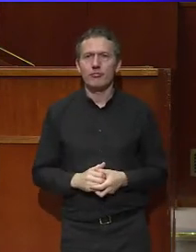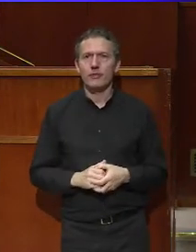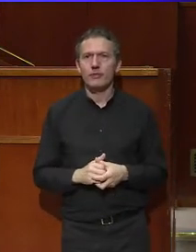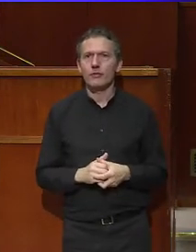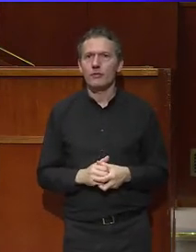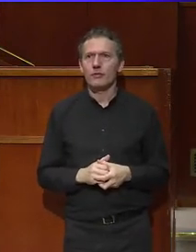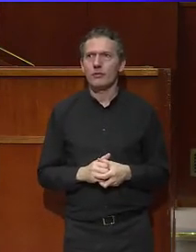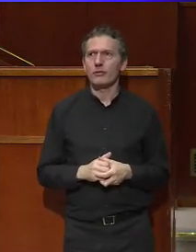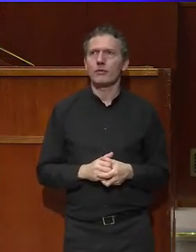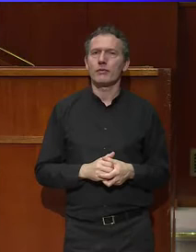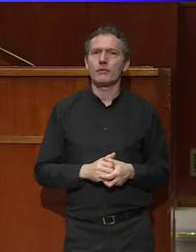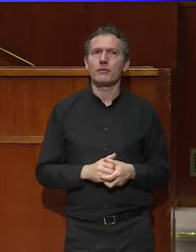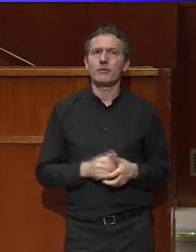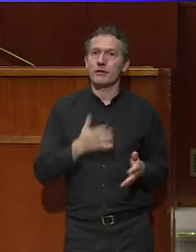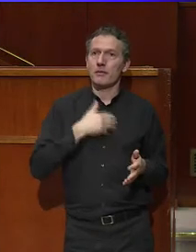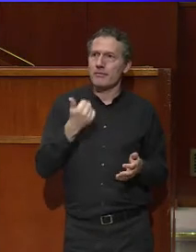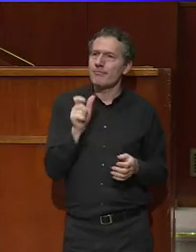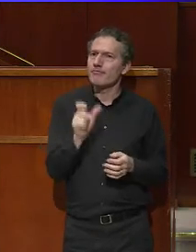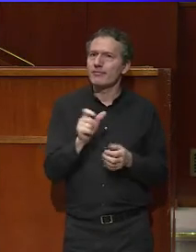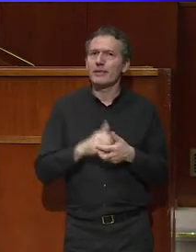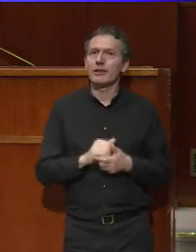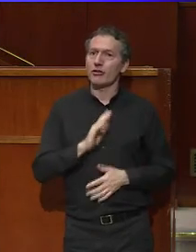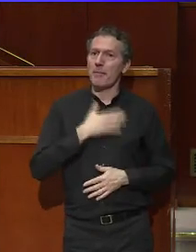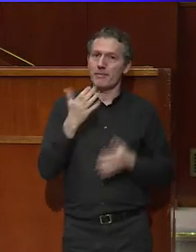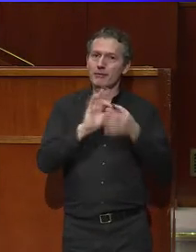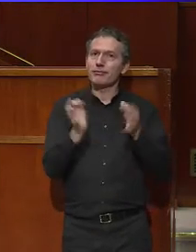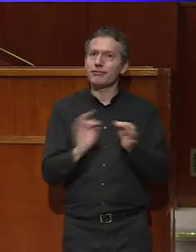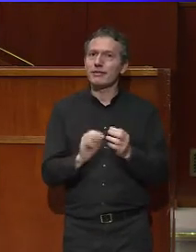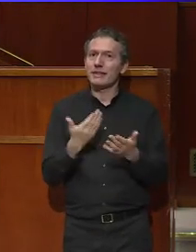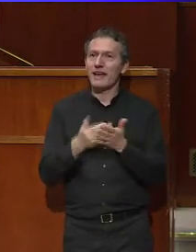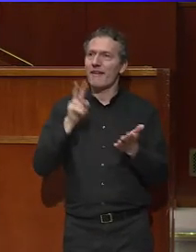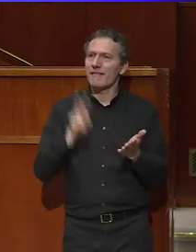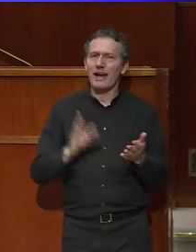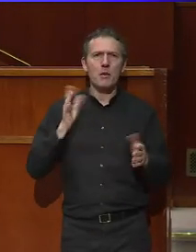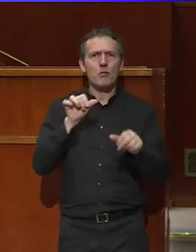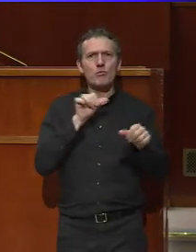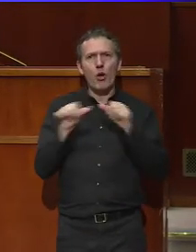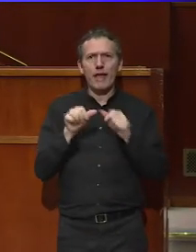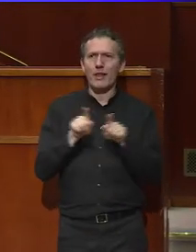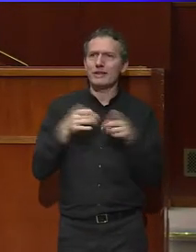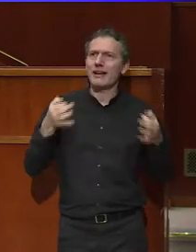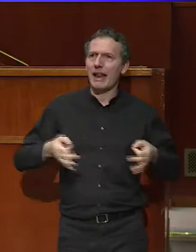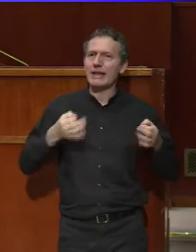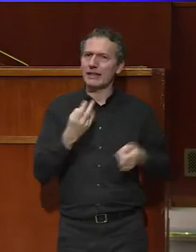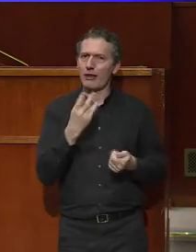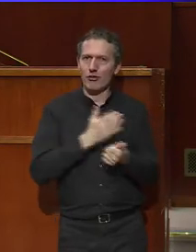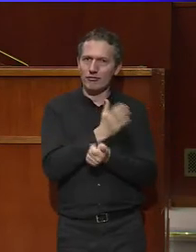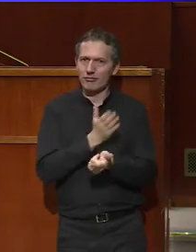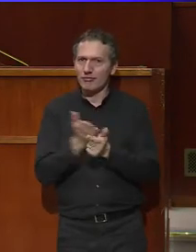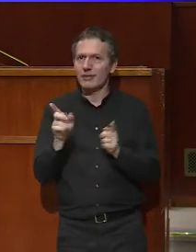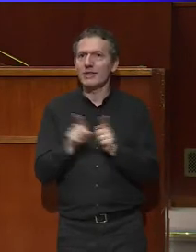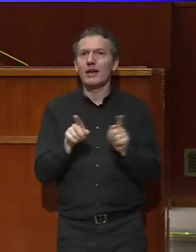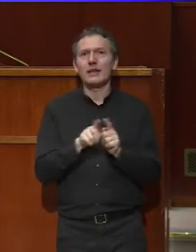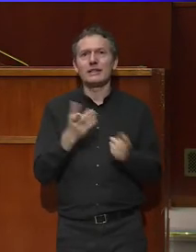» J'aime Auguste Perret. J'aime ce mélange de classicisme et de modernité, cette volonté de lier l